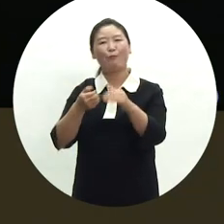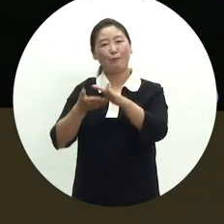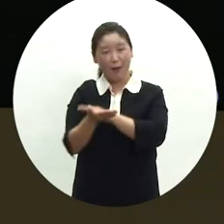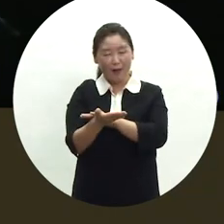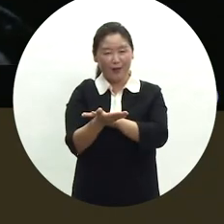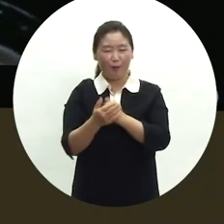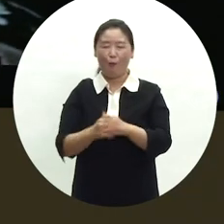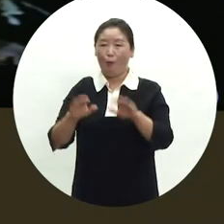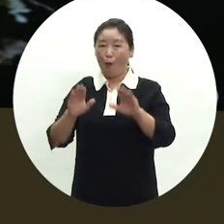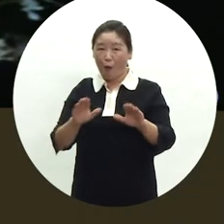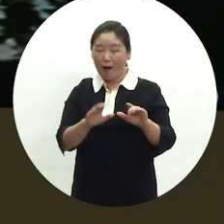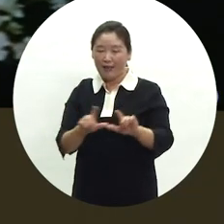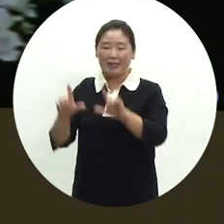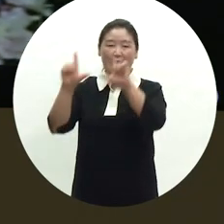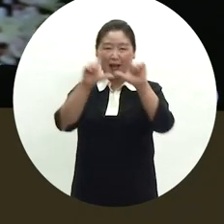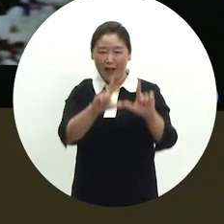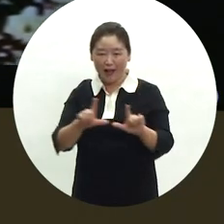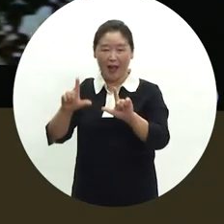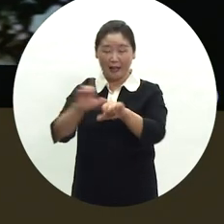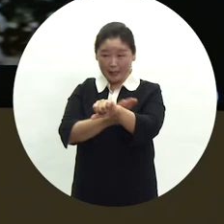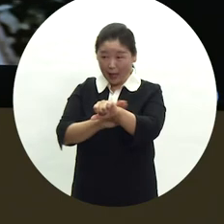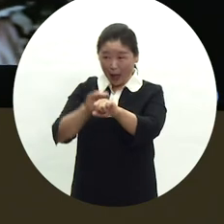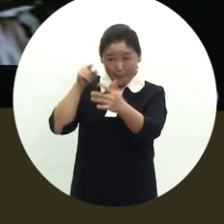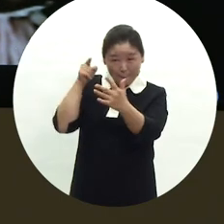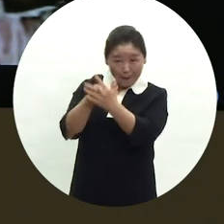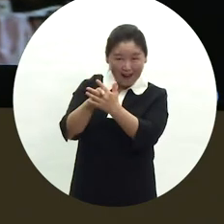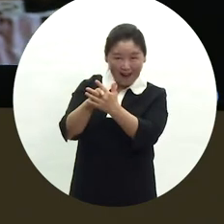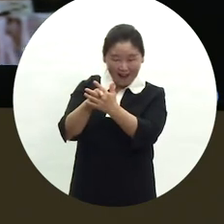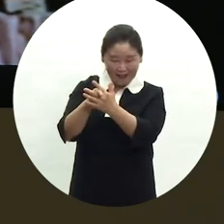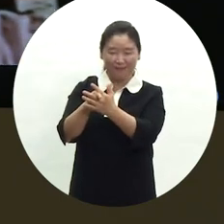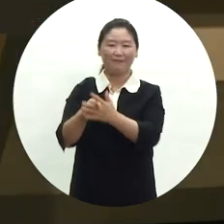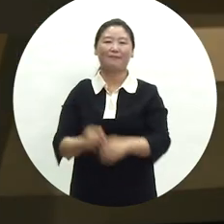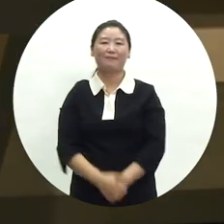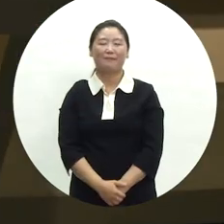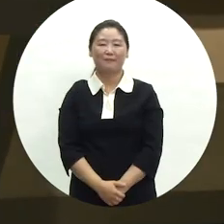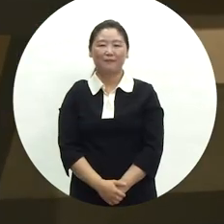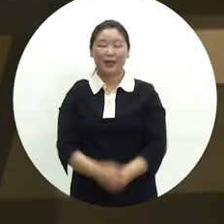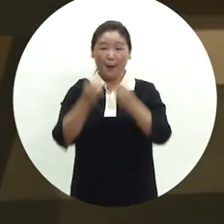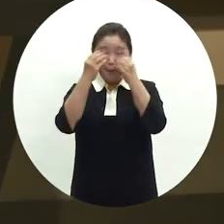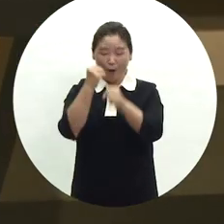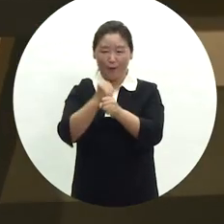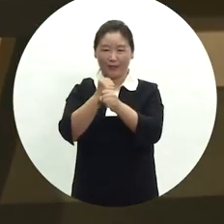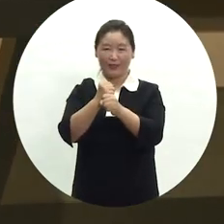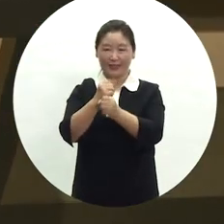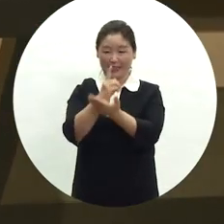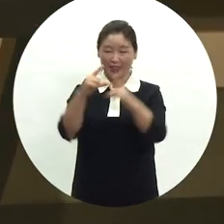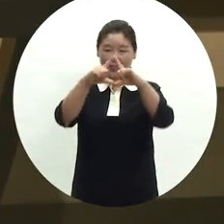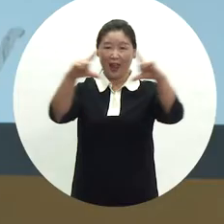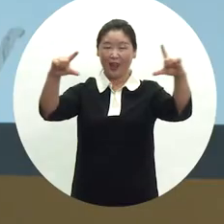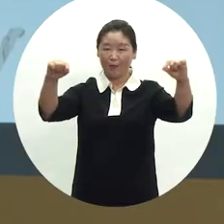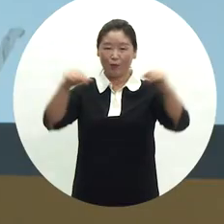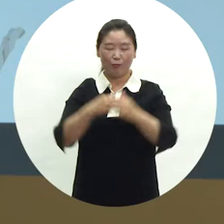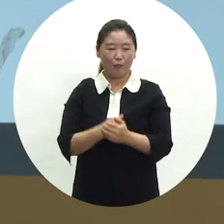현대 일반인의 일생의뢰 자료로서 매우 적합하였습니다. 새롭게 제작한 디지털 레이블에는